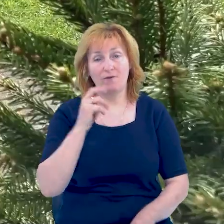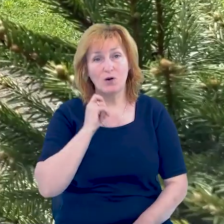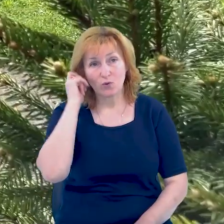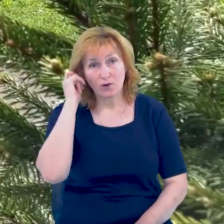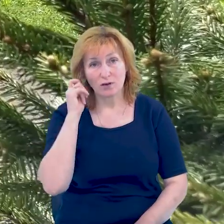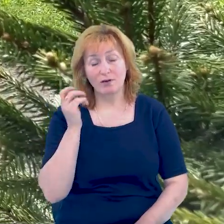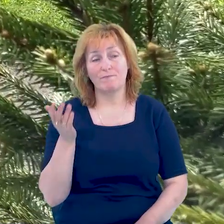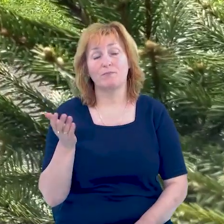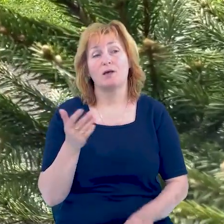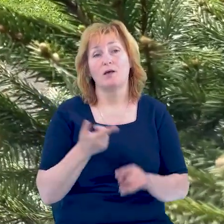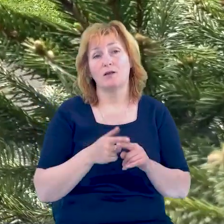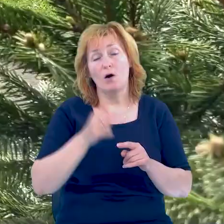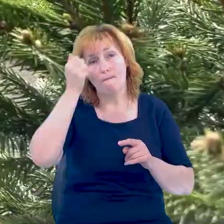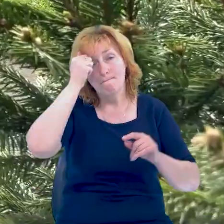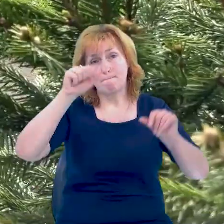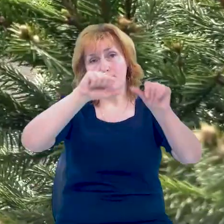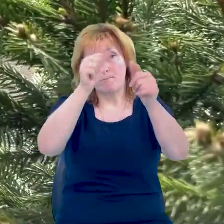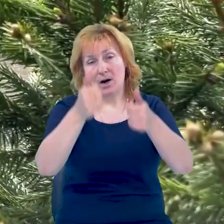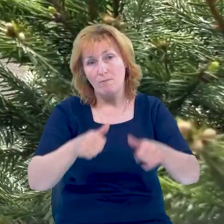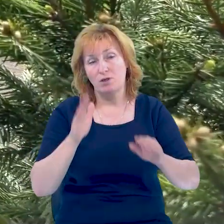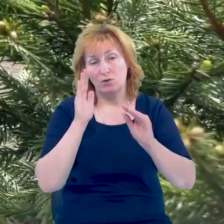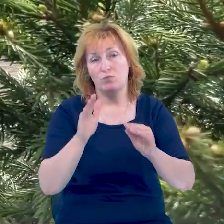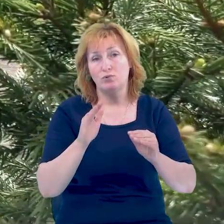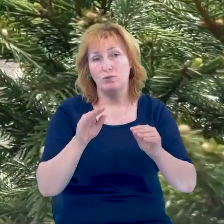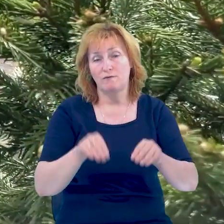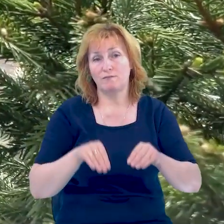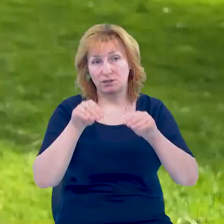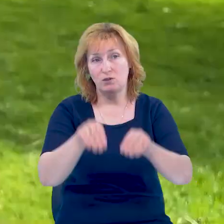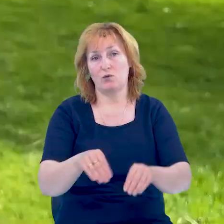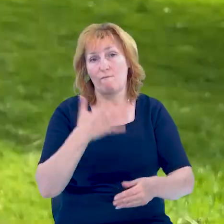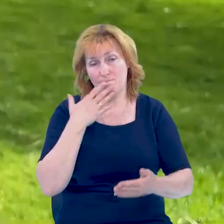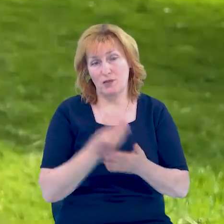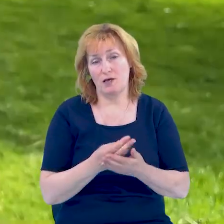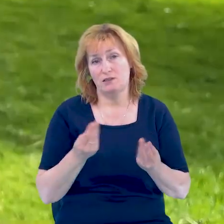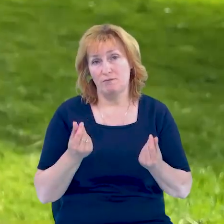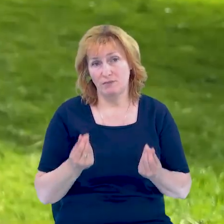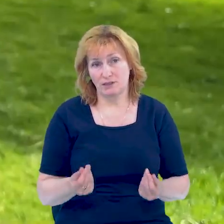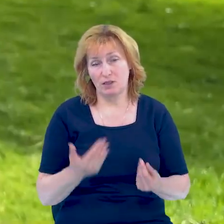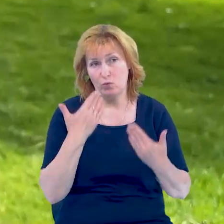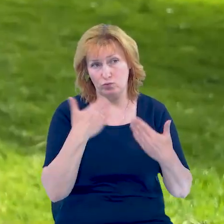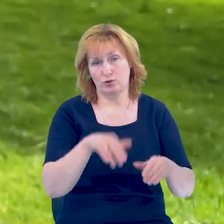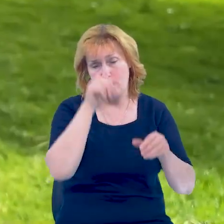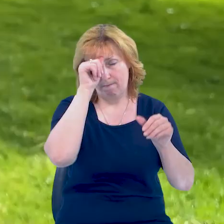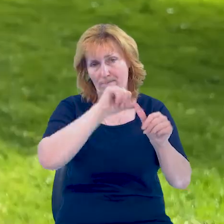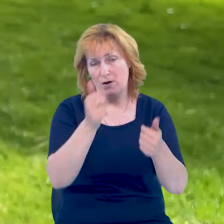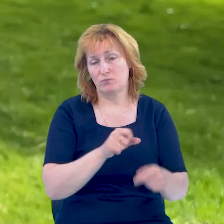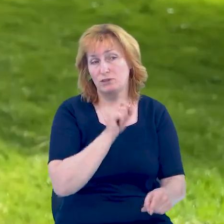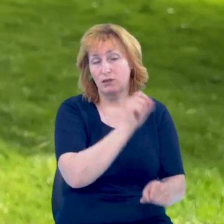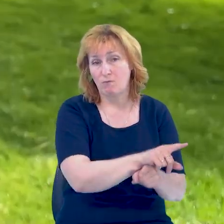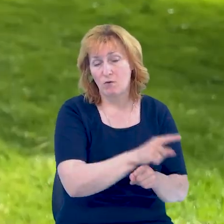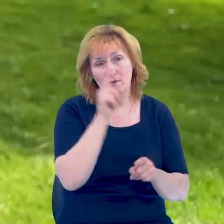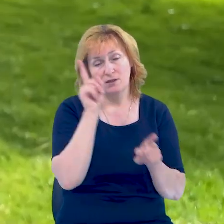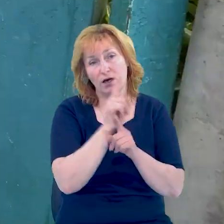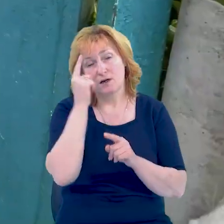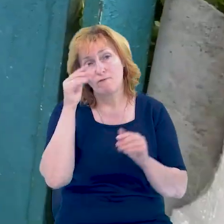Зі слів Інни Котелениць, пам'ятник Ангеліні вони будуть встановлювати власними силами. Його вже замовили. Так вирішили,